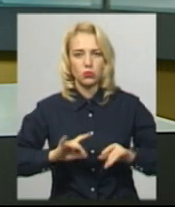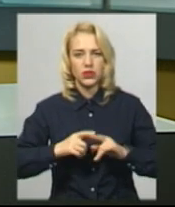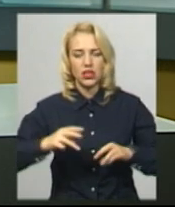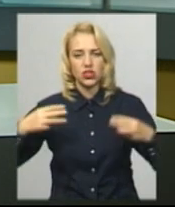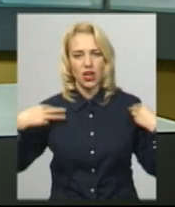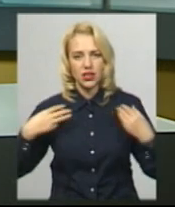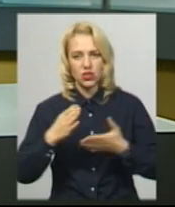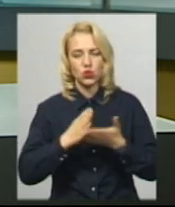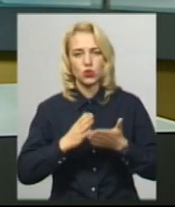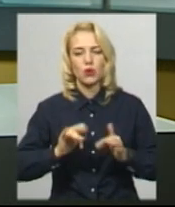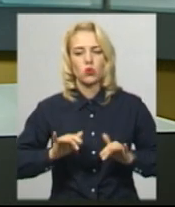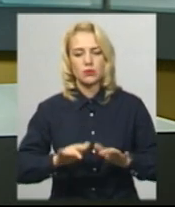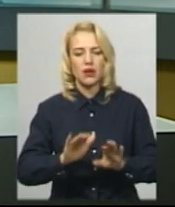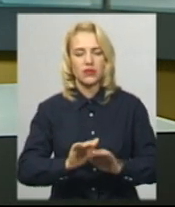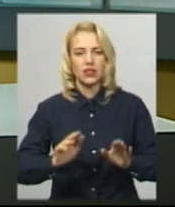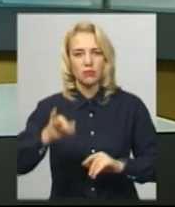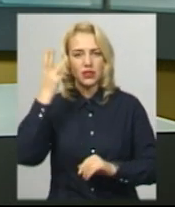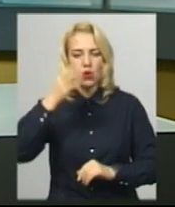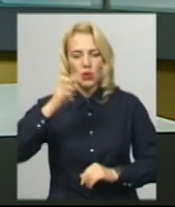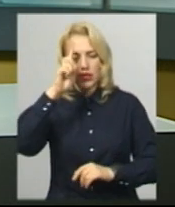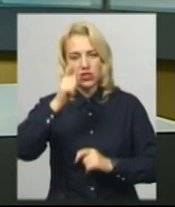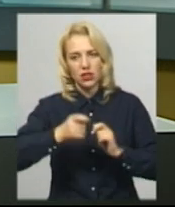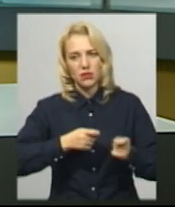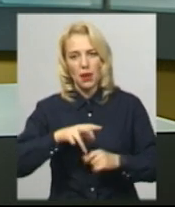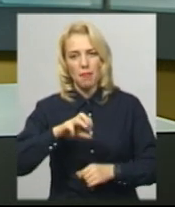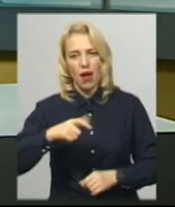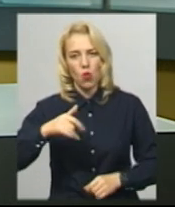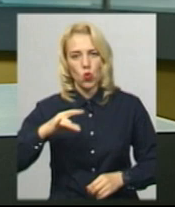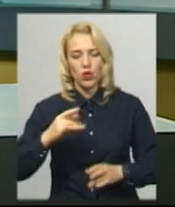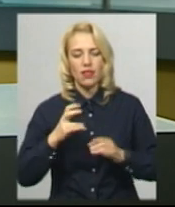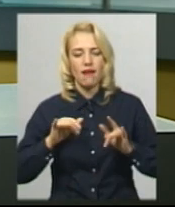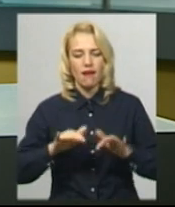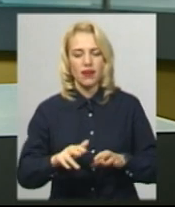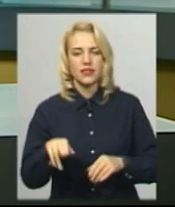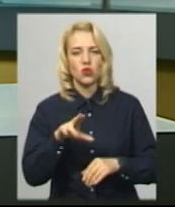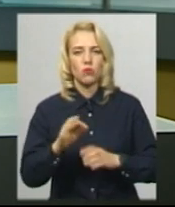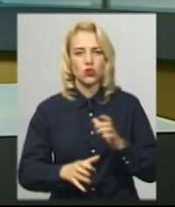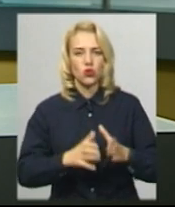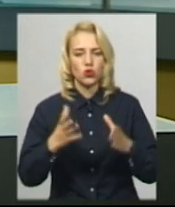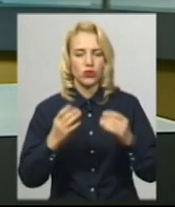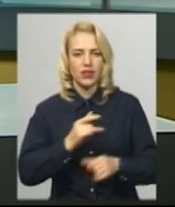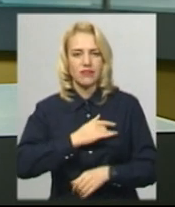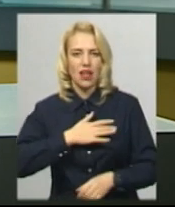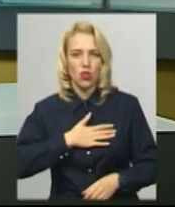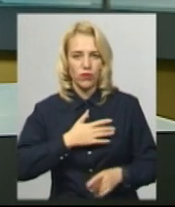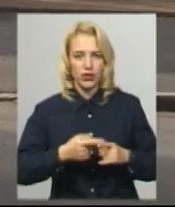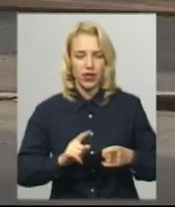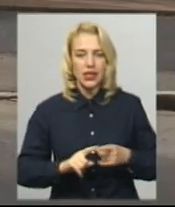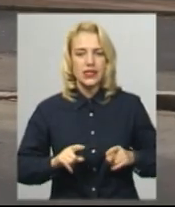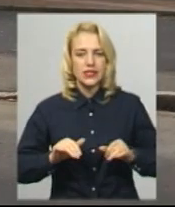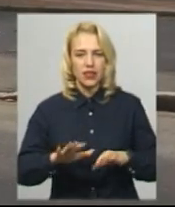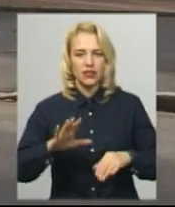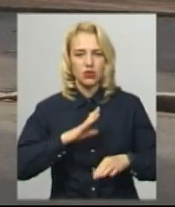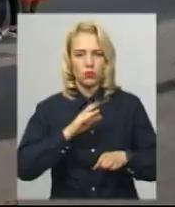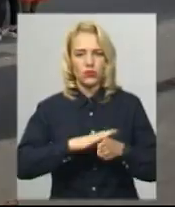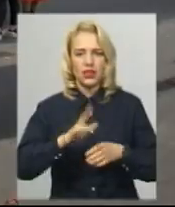начальниця служби у справах дітей Хмельницької облдержадміністрації Ніна Магур на акції до Міжнародного дня усиновлення. Захід відбувся на